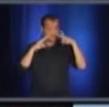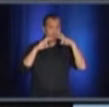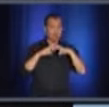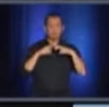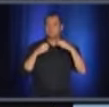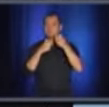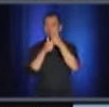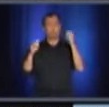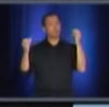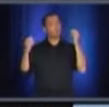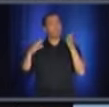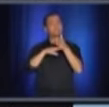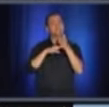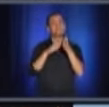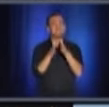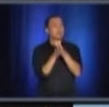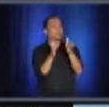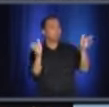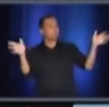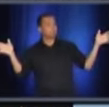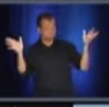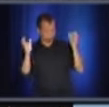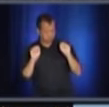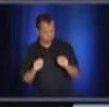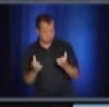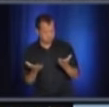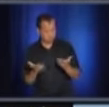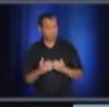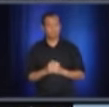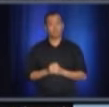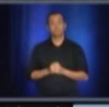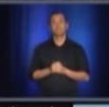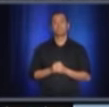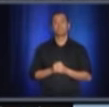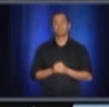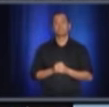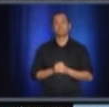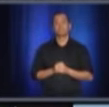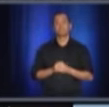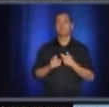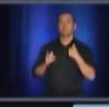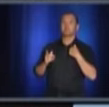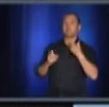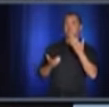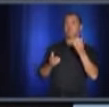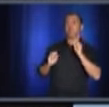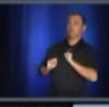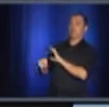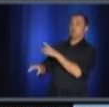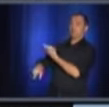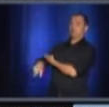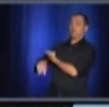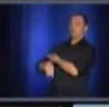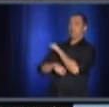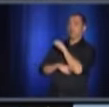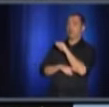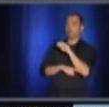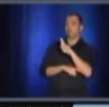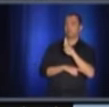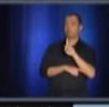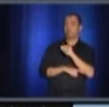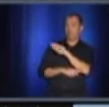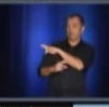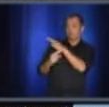tout sur votre radar? Je vais laisser le docteur Arruda répondre, mais je voudrais en parler aussi parce que